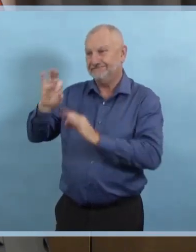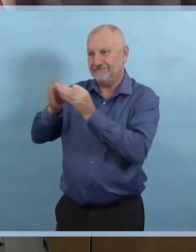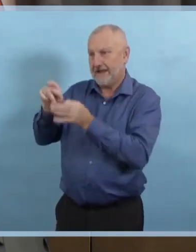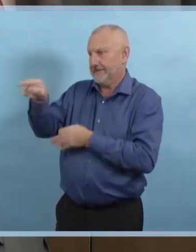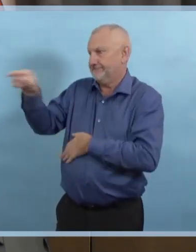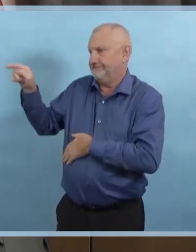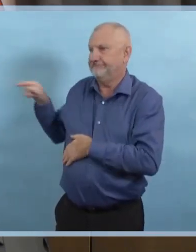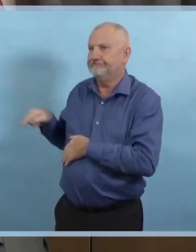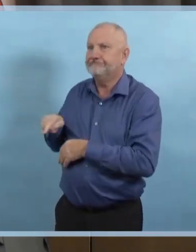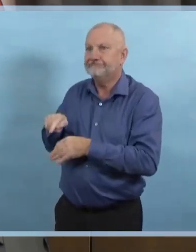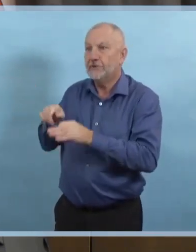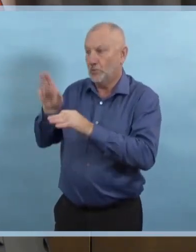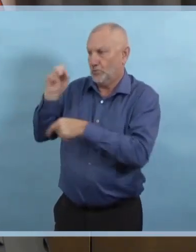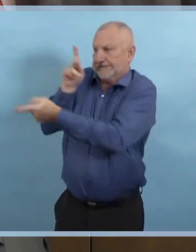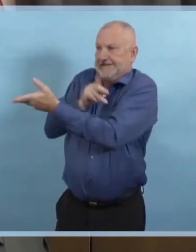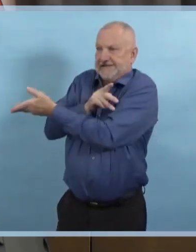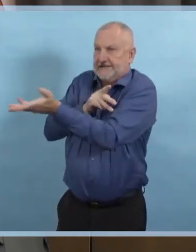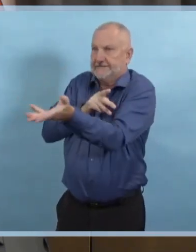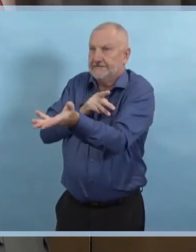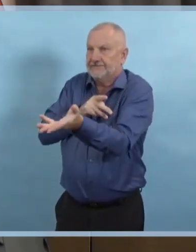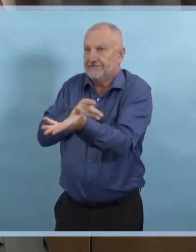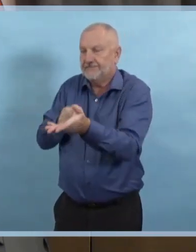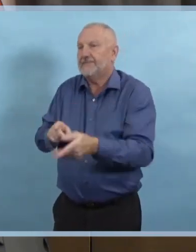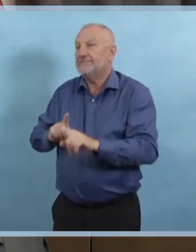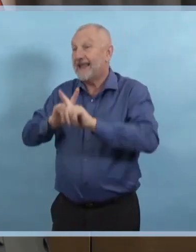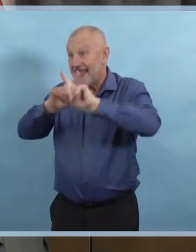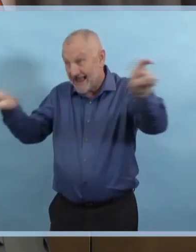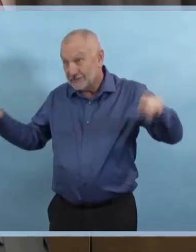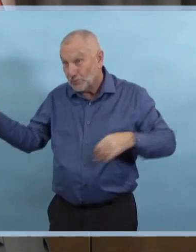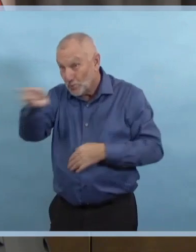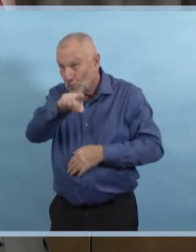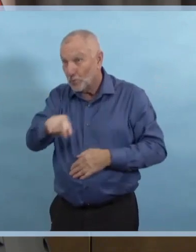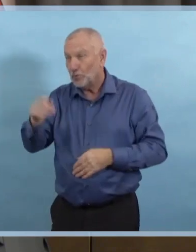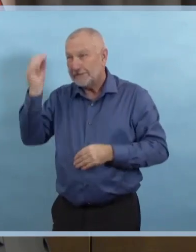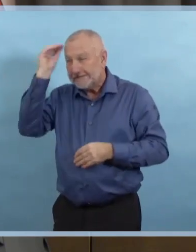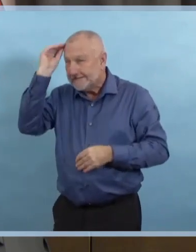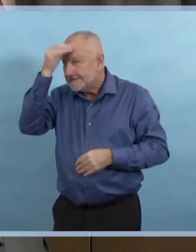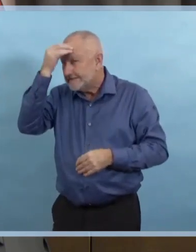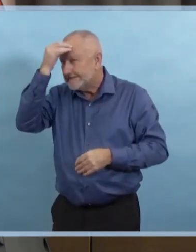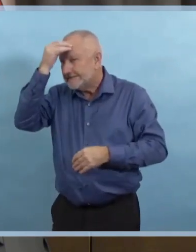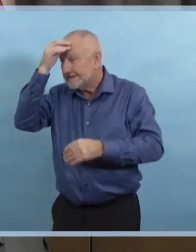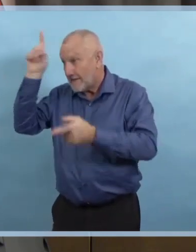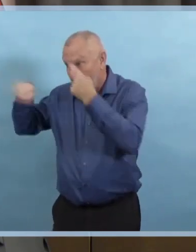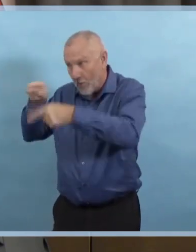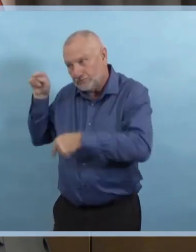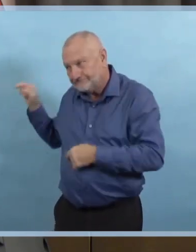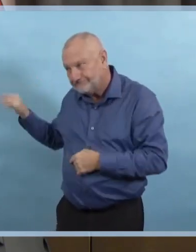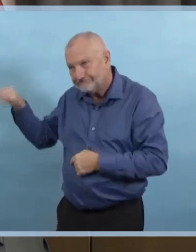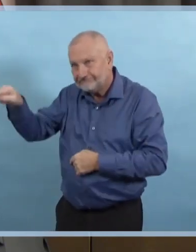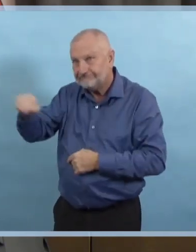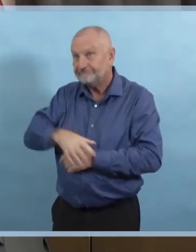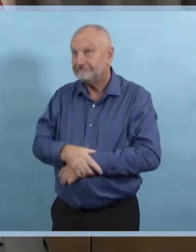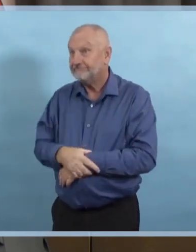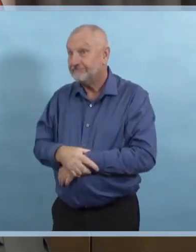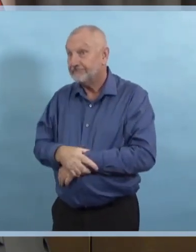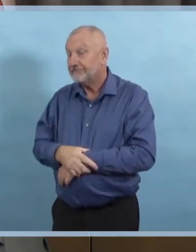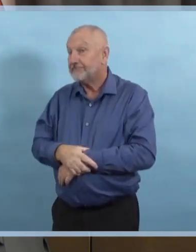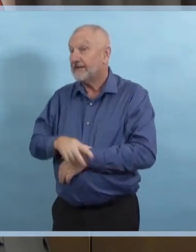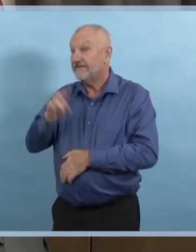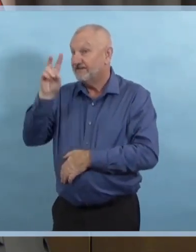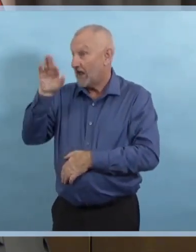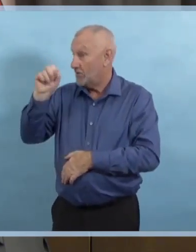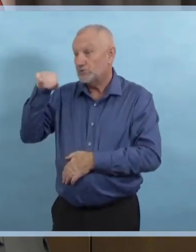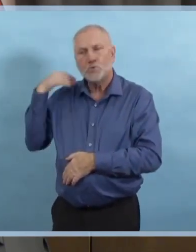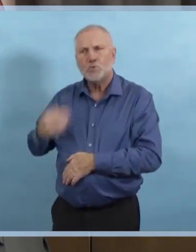Ce virus démontre les répercussions qu'il peut avoir sur notre population la plus vulnérable. Il apporte la